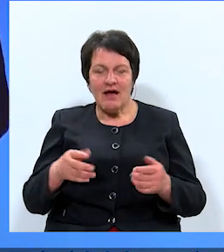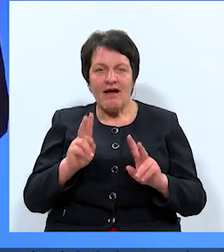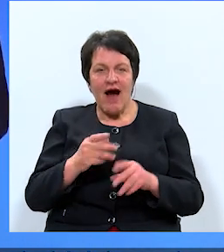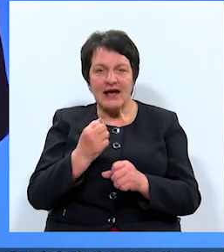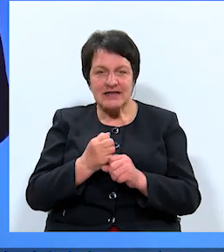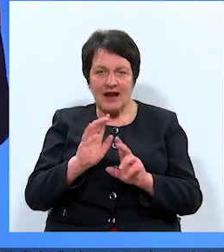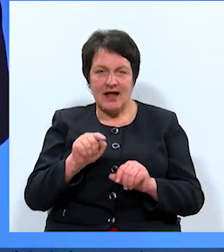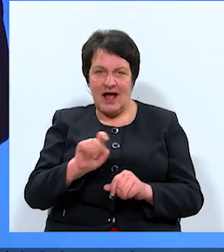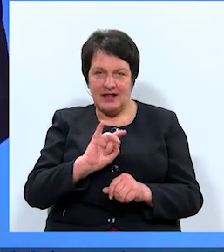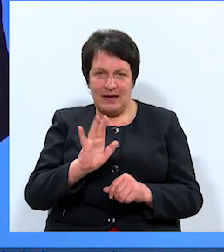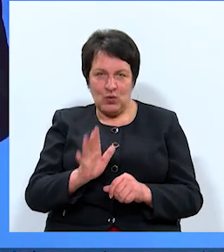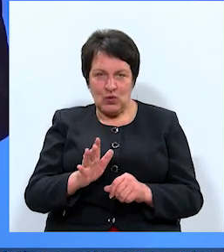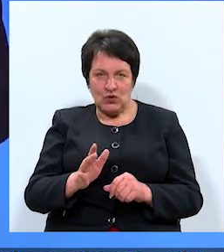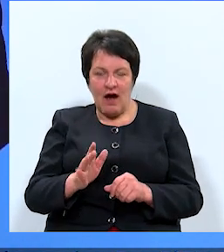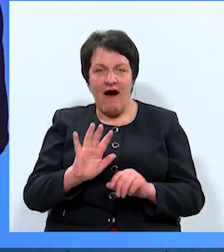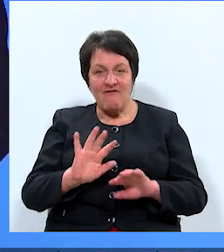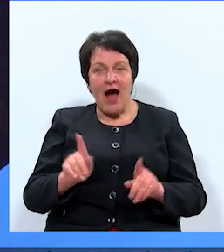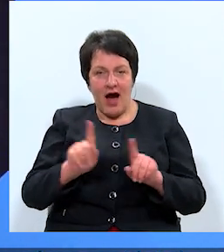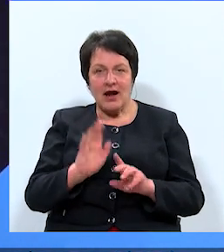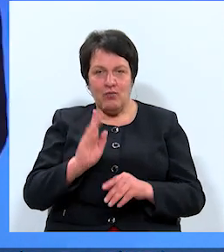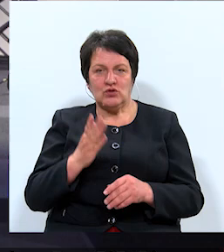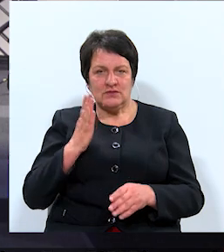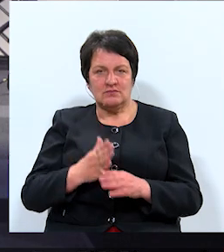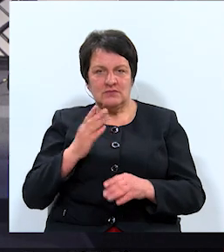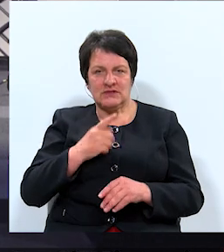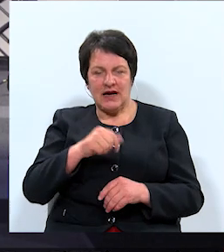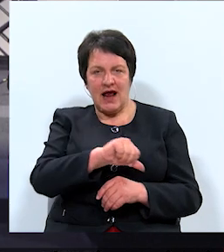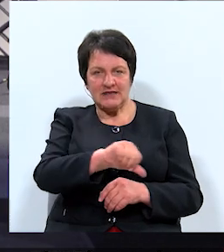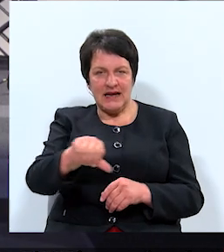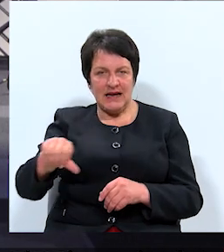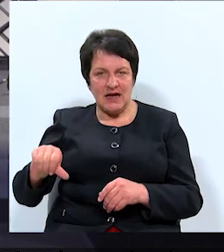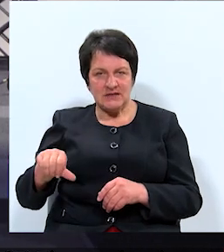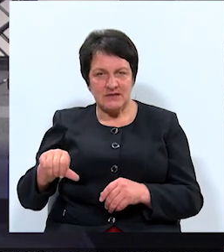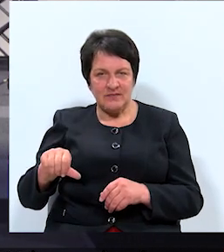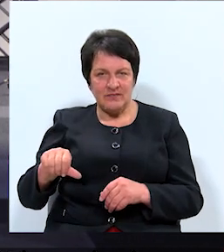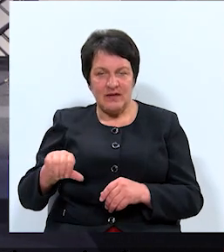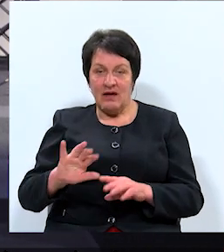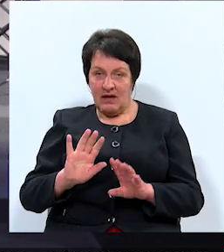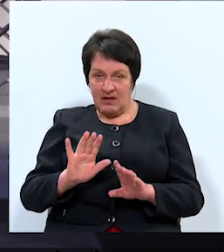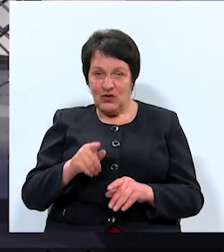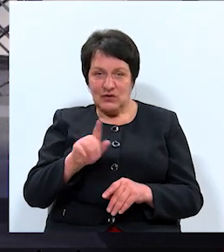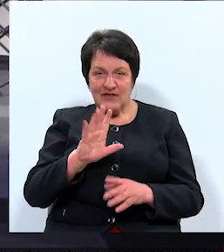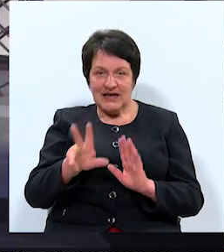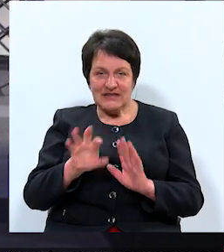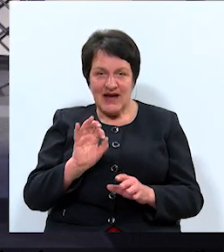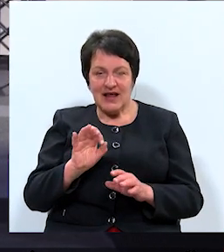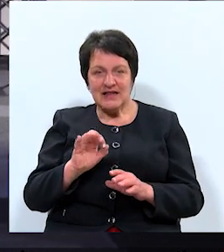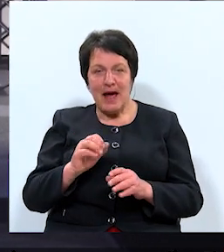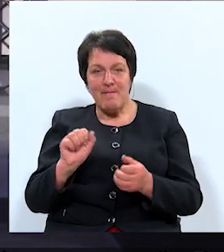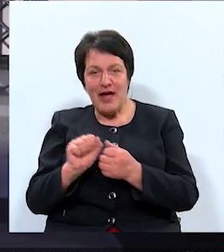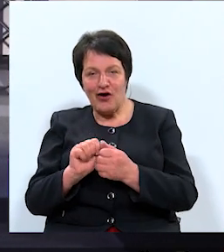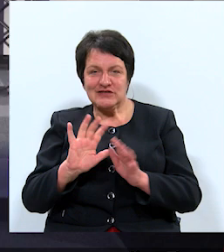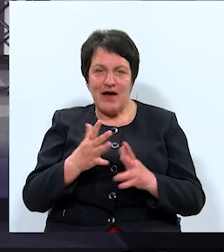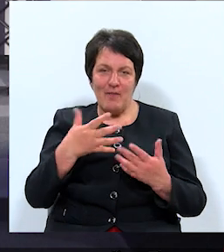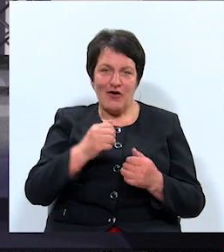izdarīt, lai tā nebūtu un vai arī būs sarkanās līnijas kaut kāda? Jākstaņa kungši, jūs varat izvēlēties bioloģijas vai politikas jomā atbildēt?